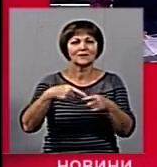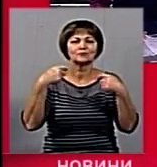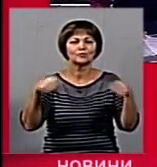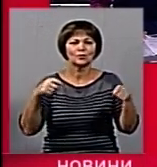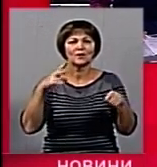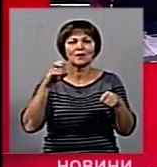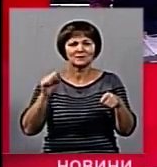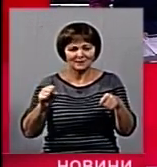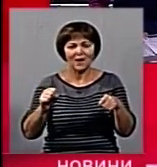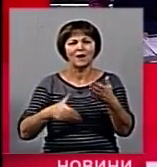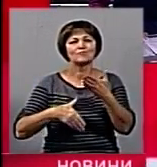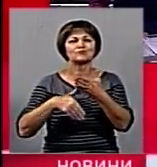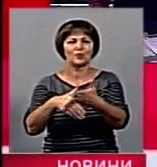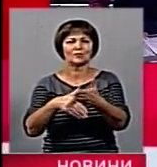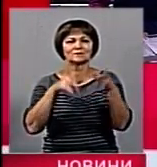йдуть на протези бійцям.